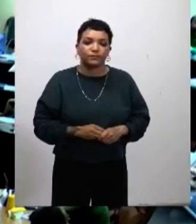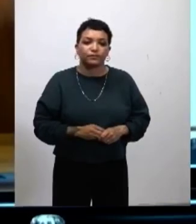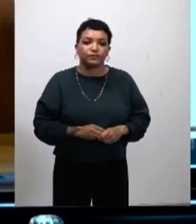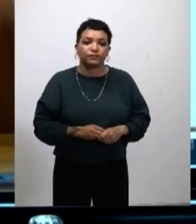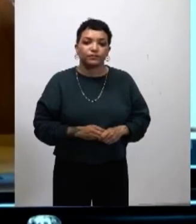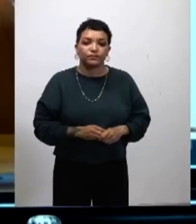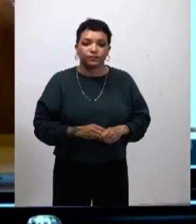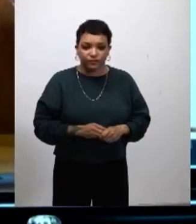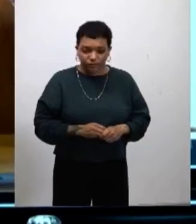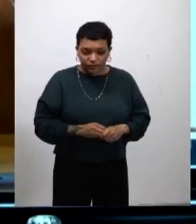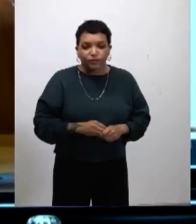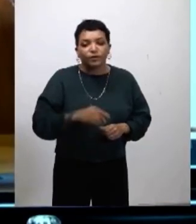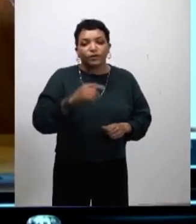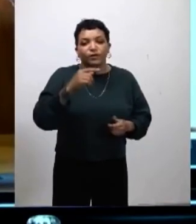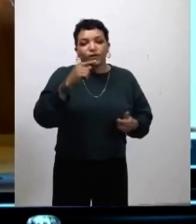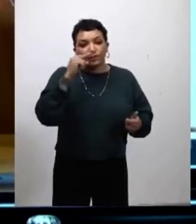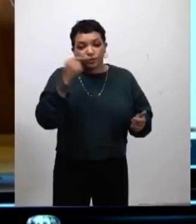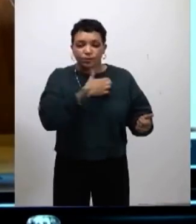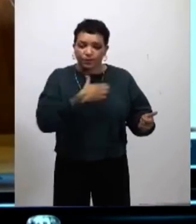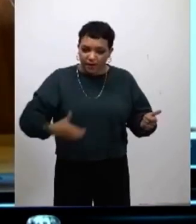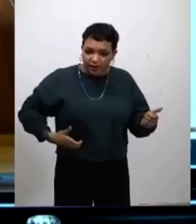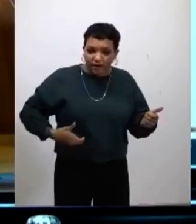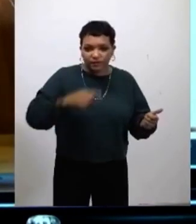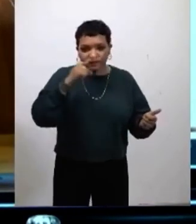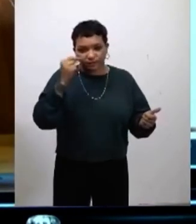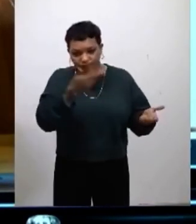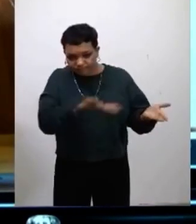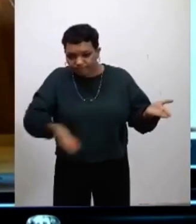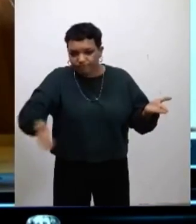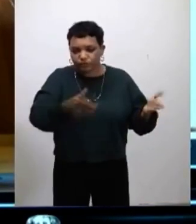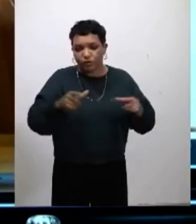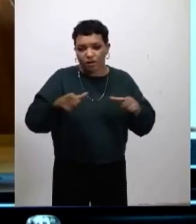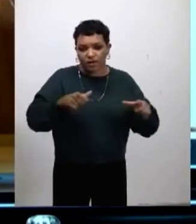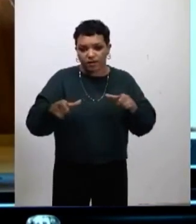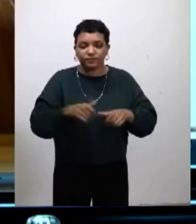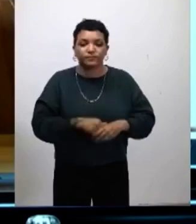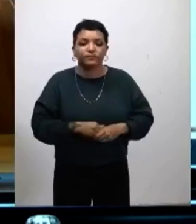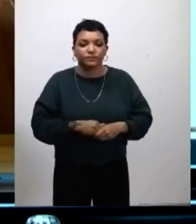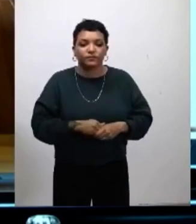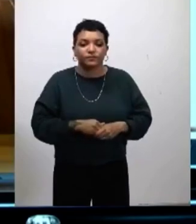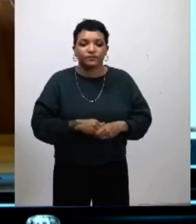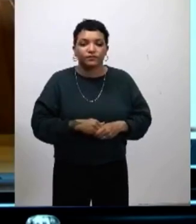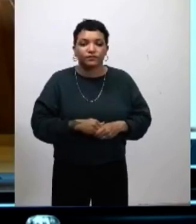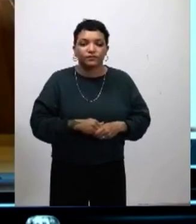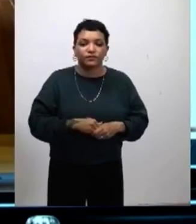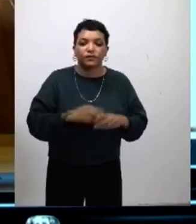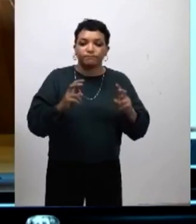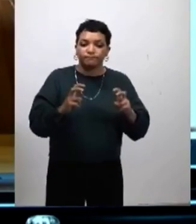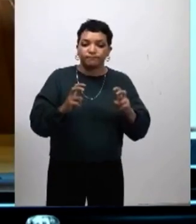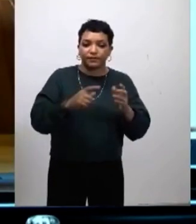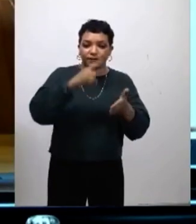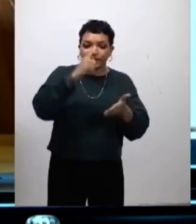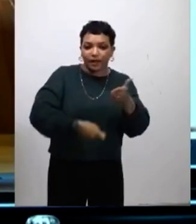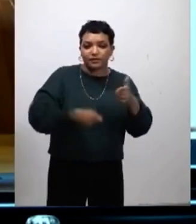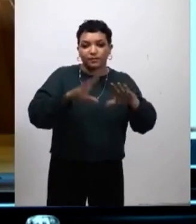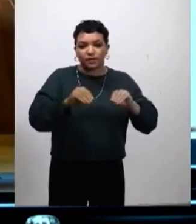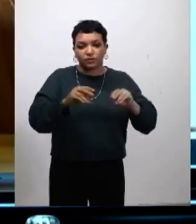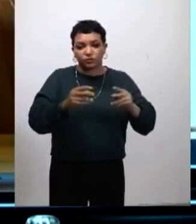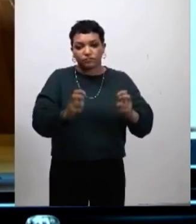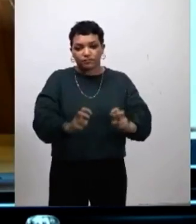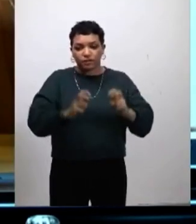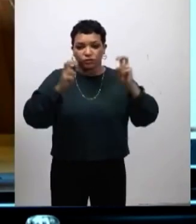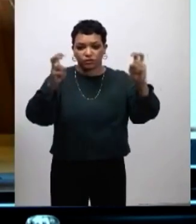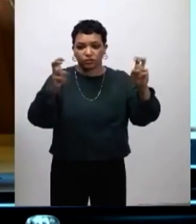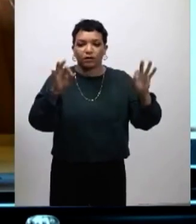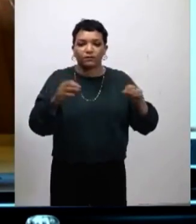Monsieur le maire, mes chers collègues, ce dispositif effectivement qui permet de majorer la taxe d'habitation sur les résidences secondaires, nous l